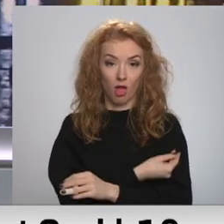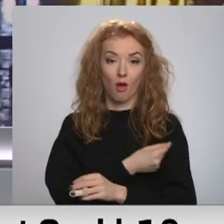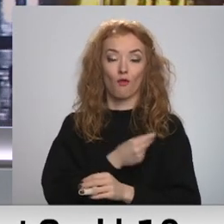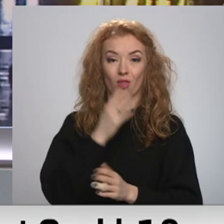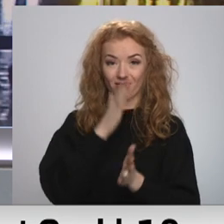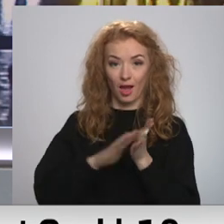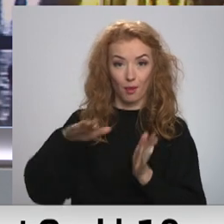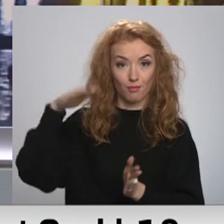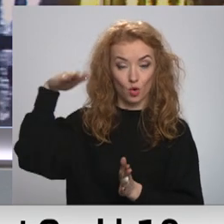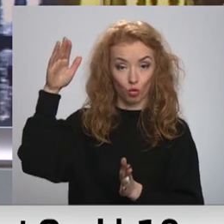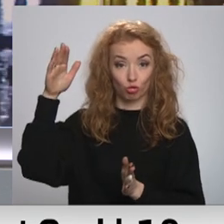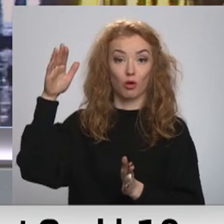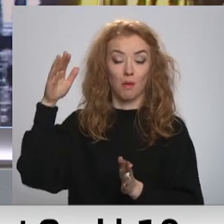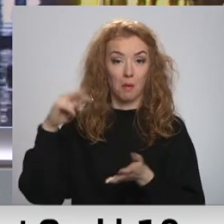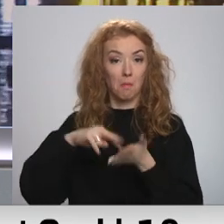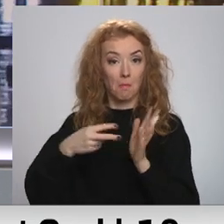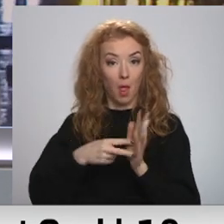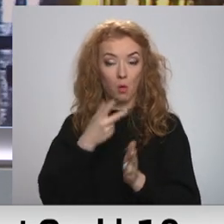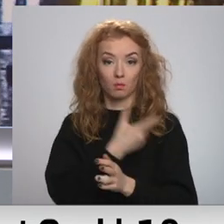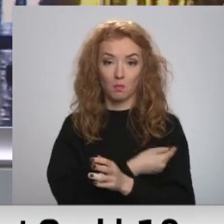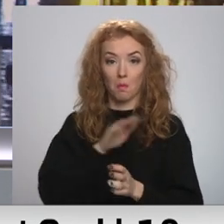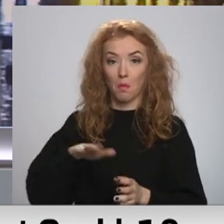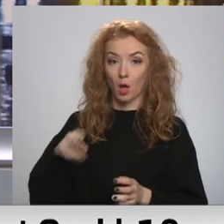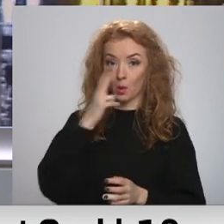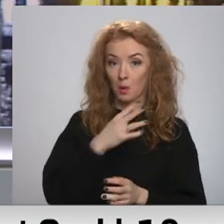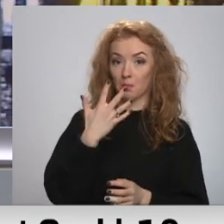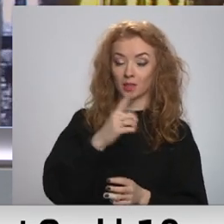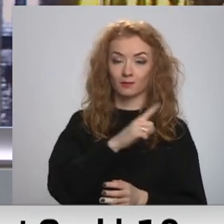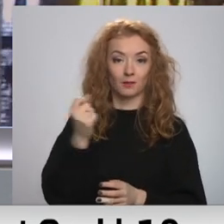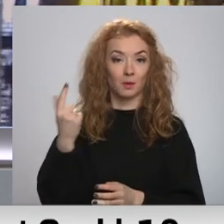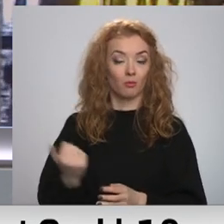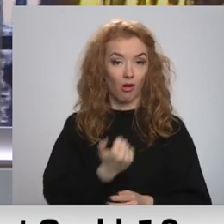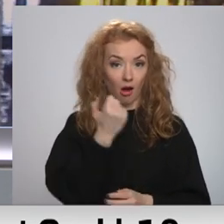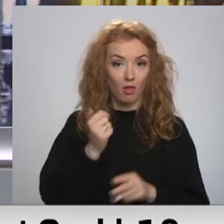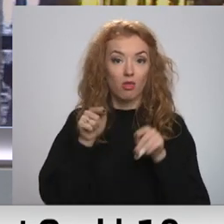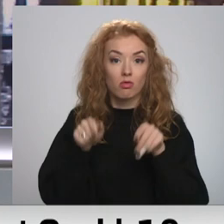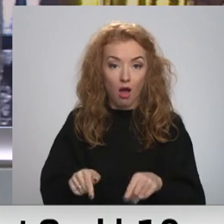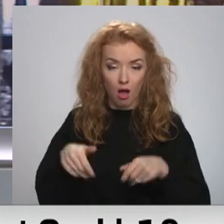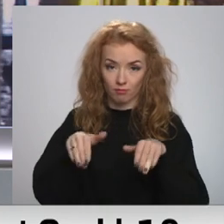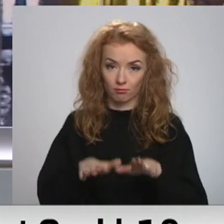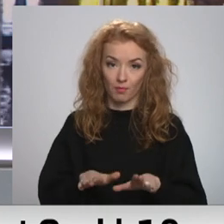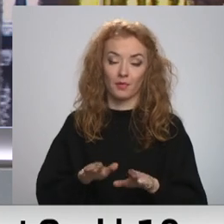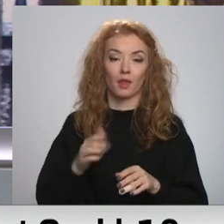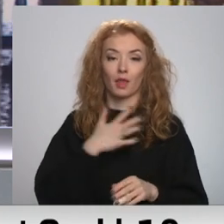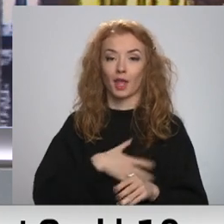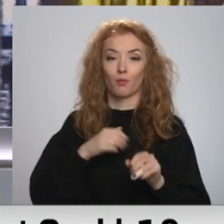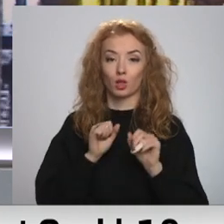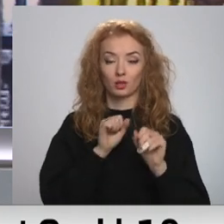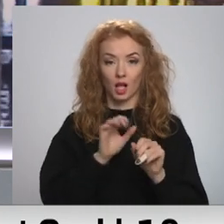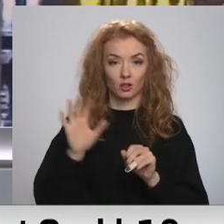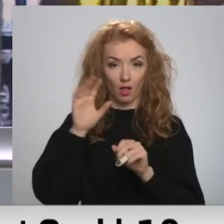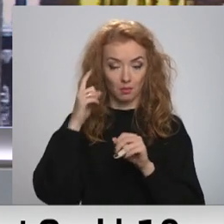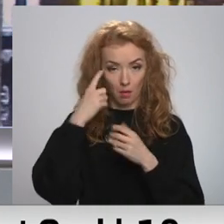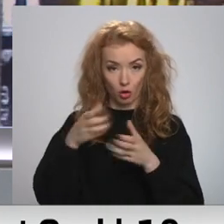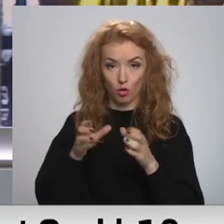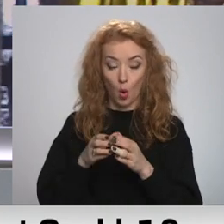-19 plāno vakcinēt arī bērnus vecumā no 5 līdz 11 gadiem. Šādu lēmumu pieņēma mūsu imunizācijas valsts padome, plānots,